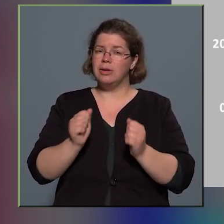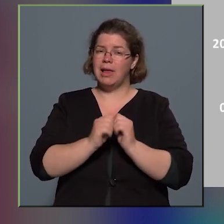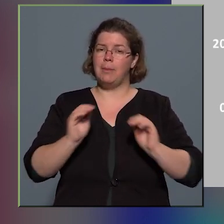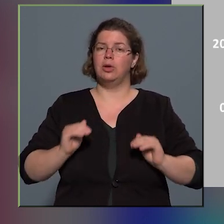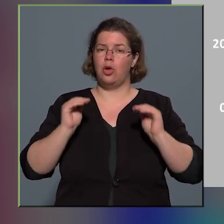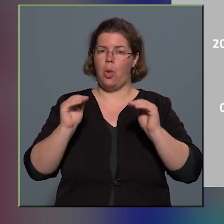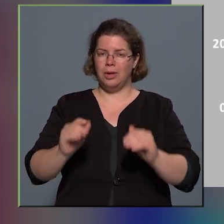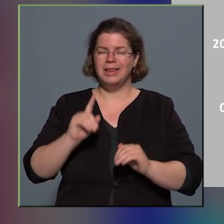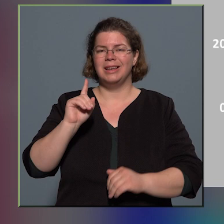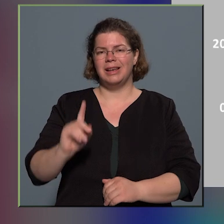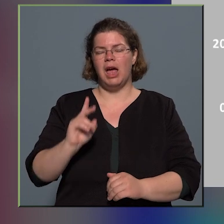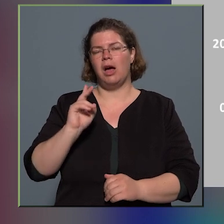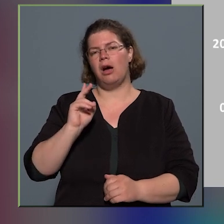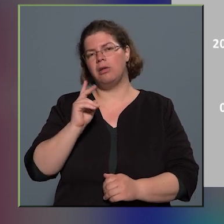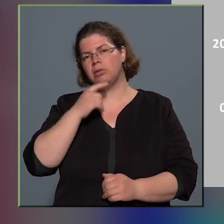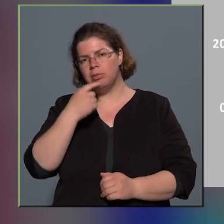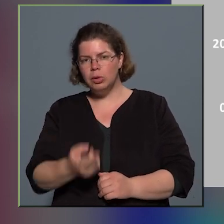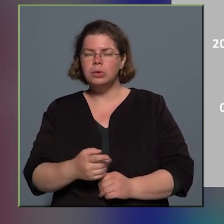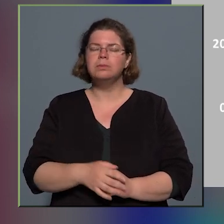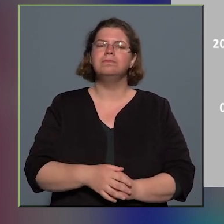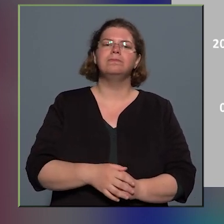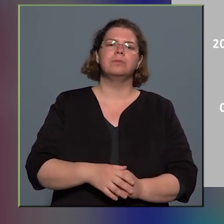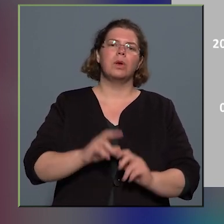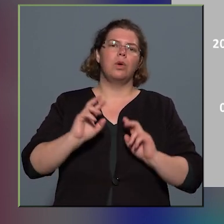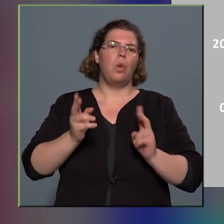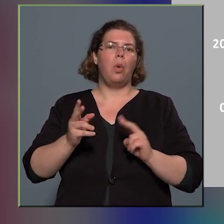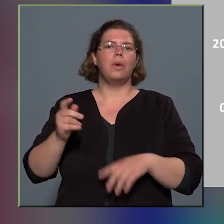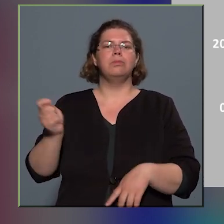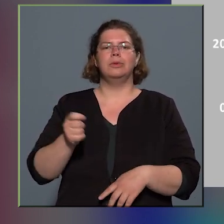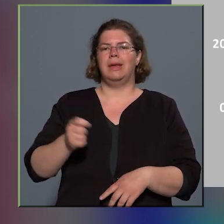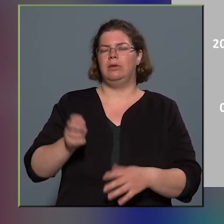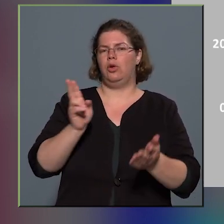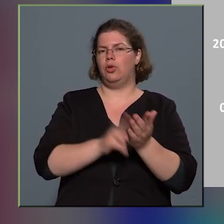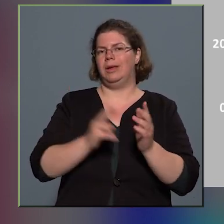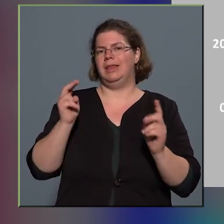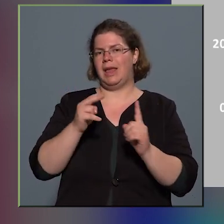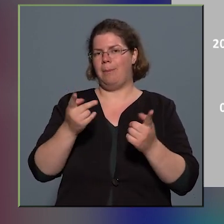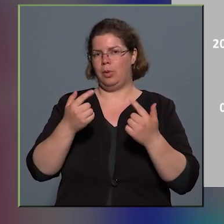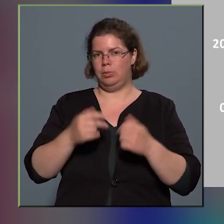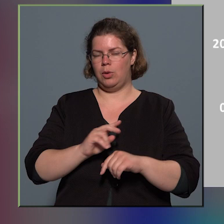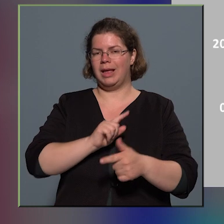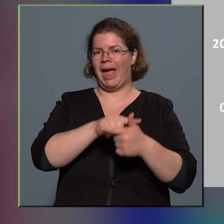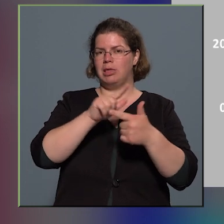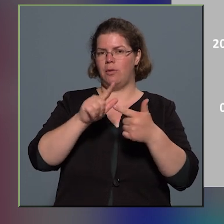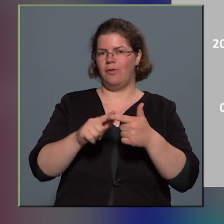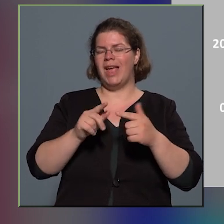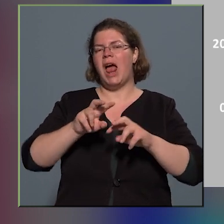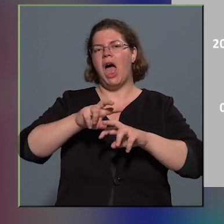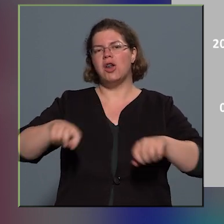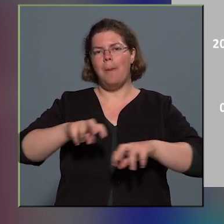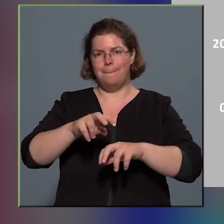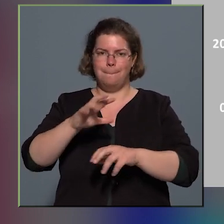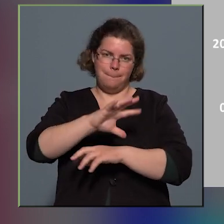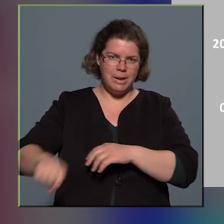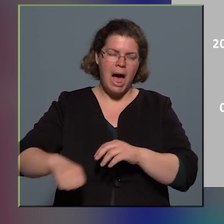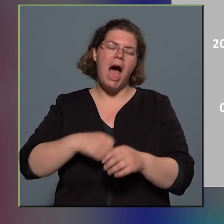azonban itt mindenféleképpen annyit tennék hozzá, hogy büntetőjogi szempontból két fajta rablást különítünk el. Az